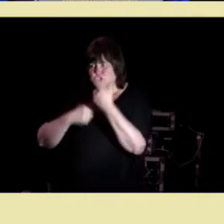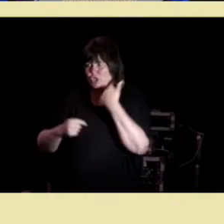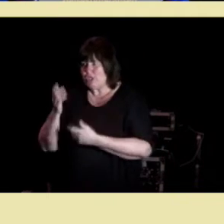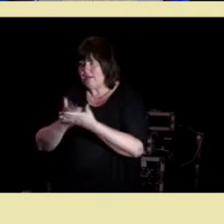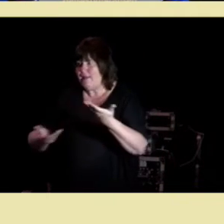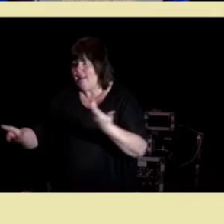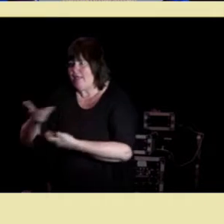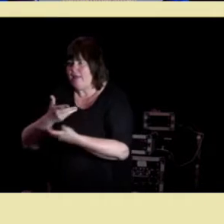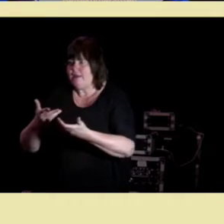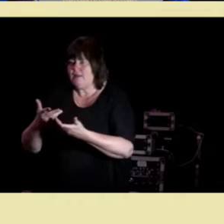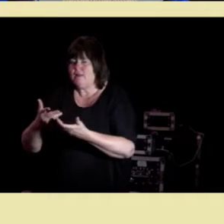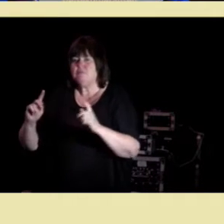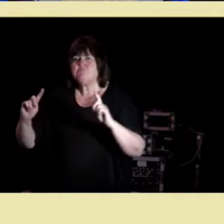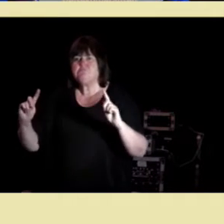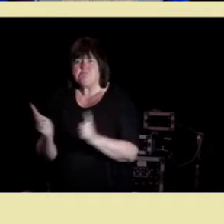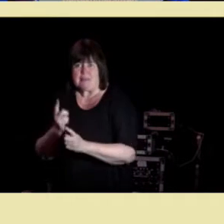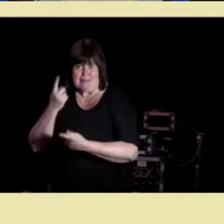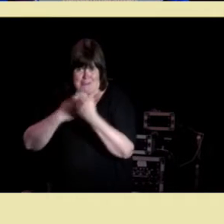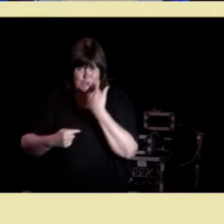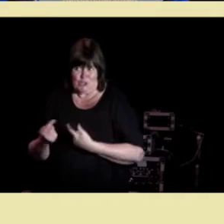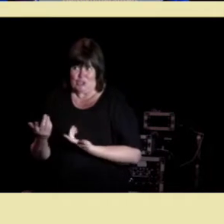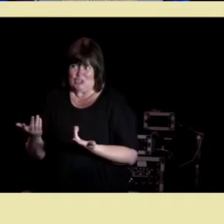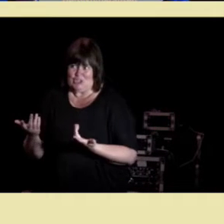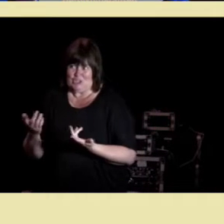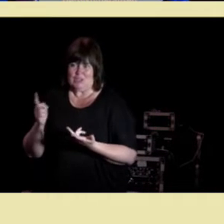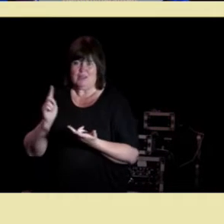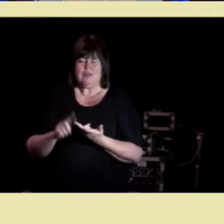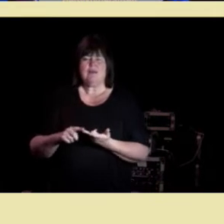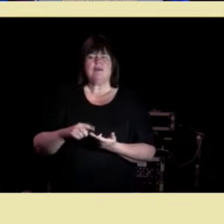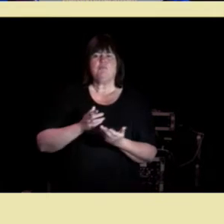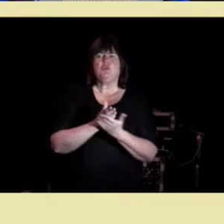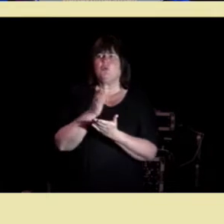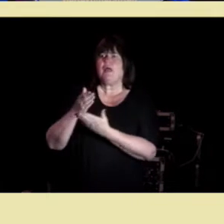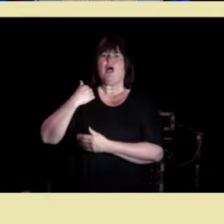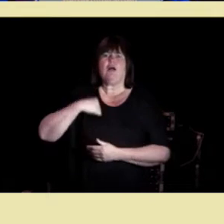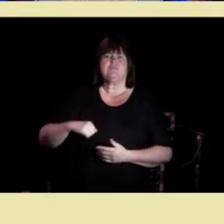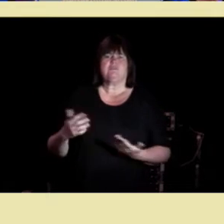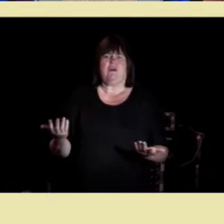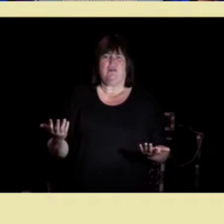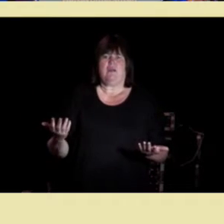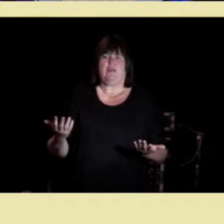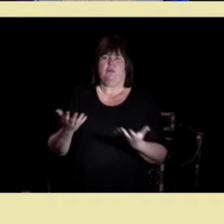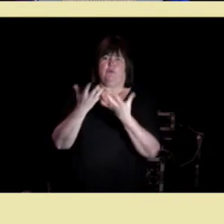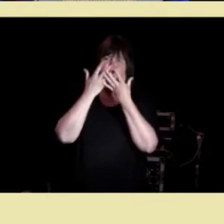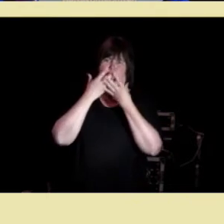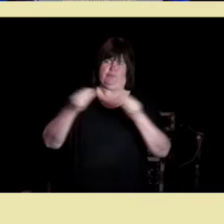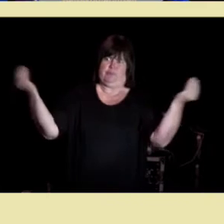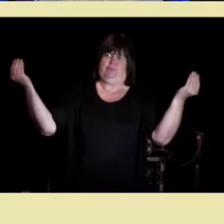så blir det mindre sorg. men når ansvaret deles så blir det borte.